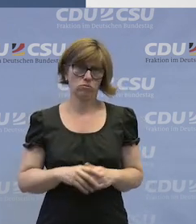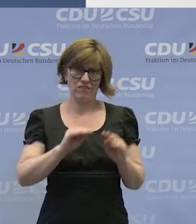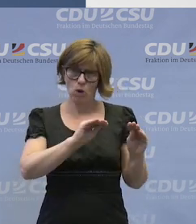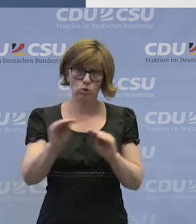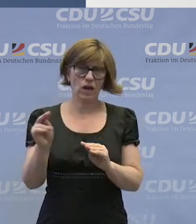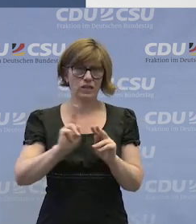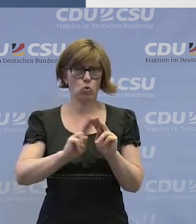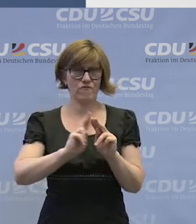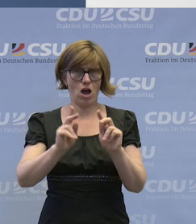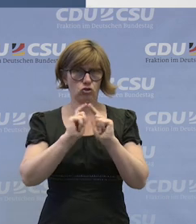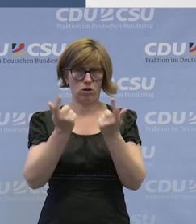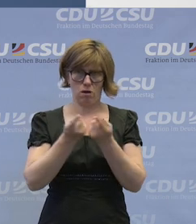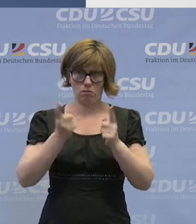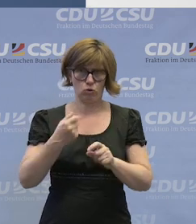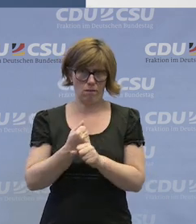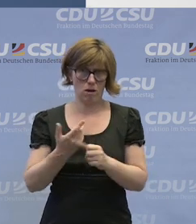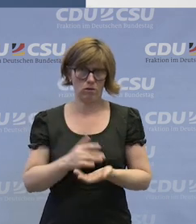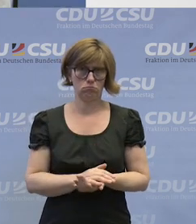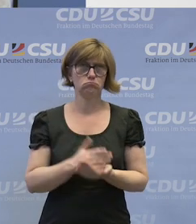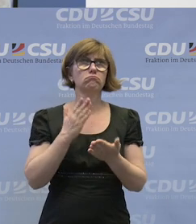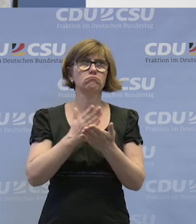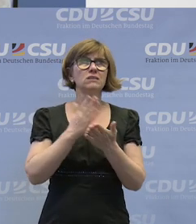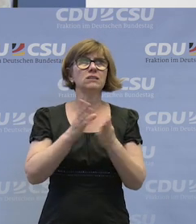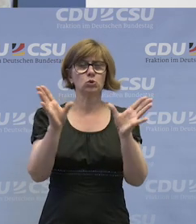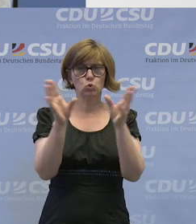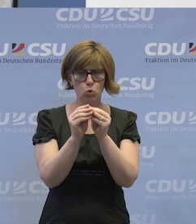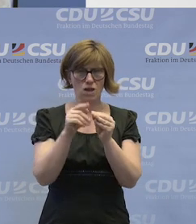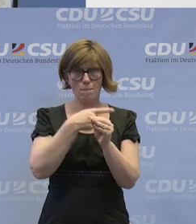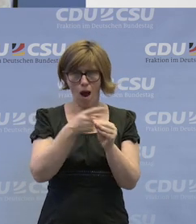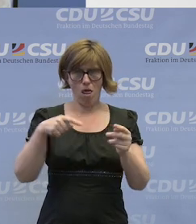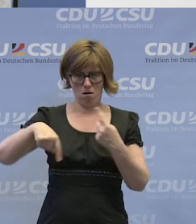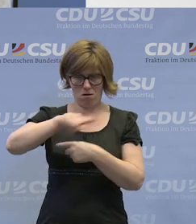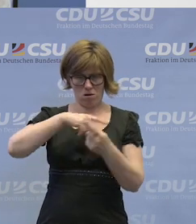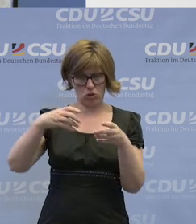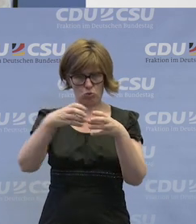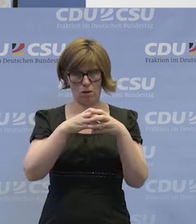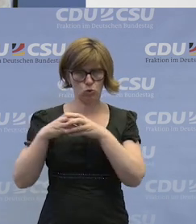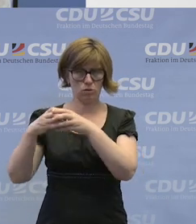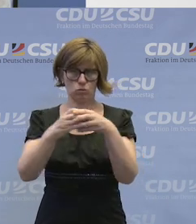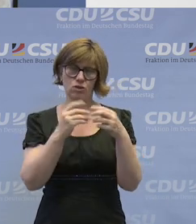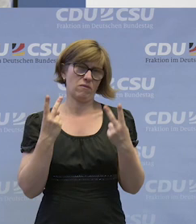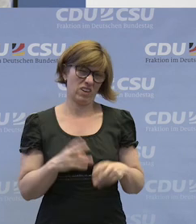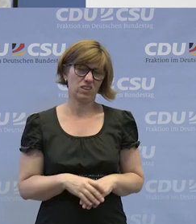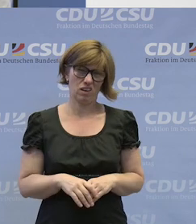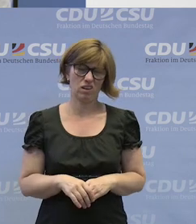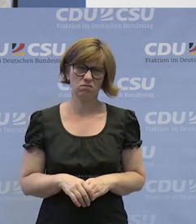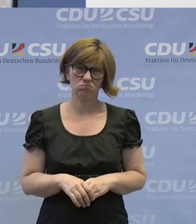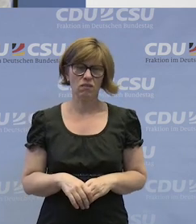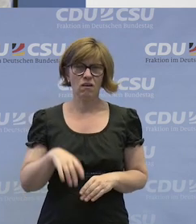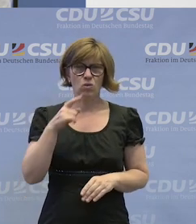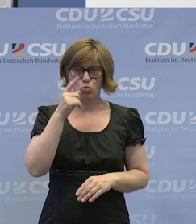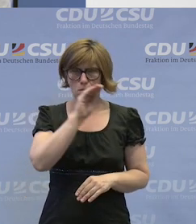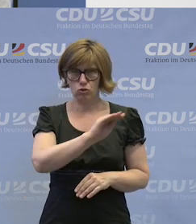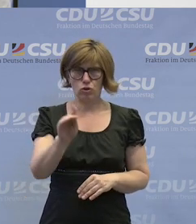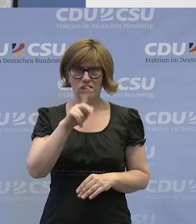Unterrichtung des Werkstattrates erfolgt. Ja, das Zusammenspiel aller Beteiligten ist das Entscheidende. Und ich kann nur